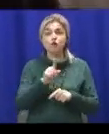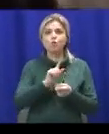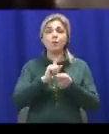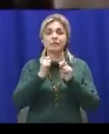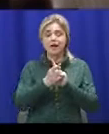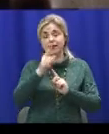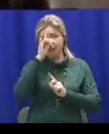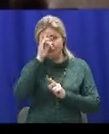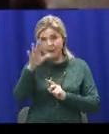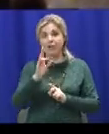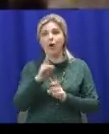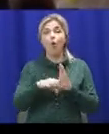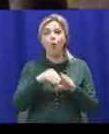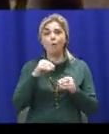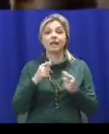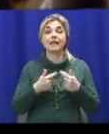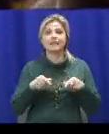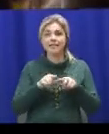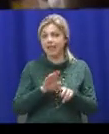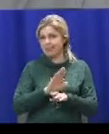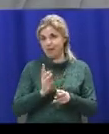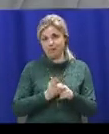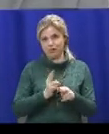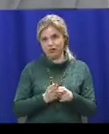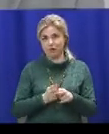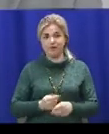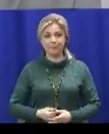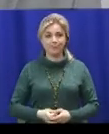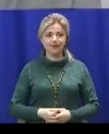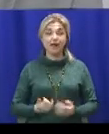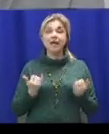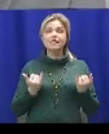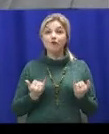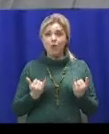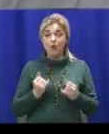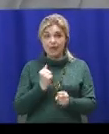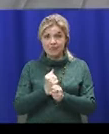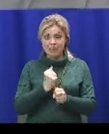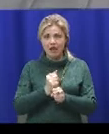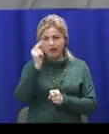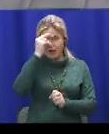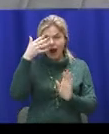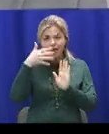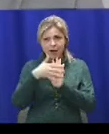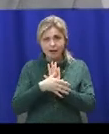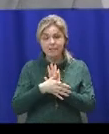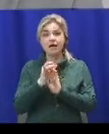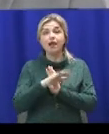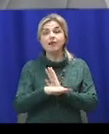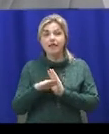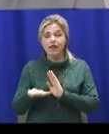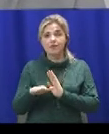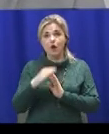школи до обраної секції, не стало на заваді. «На сьогоднішній день зробили ми аналіз дітей,